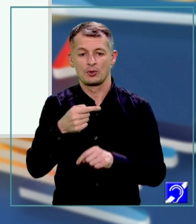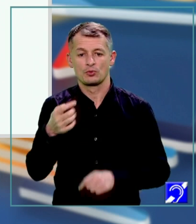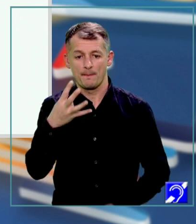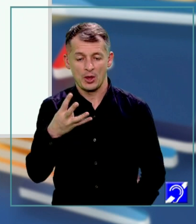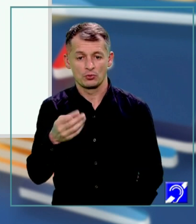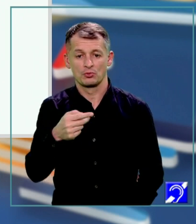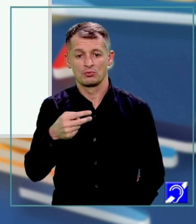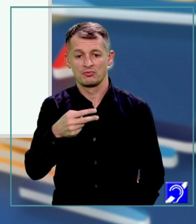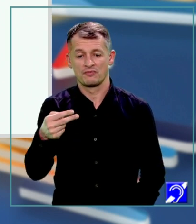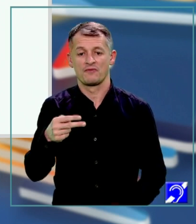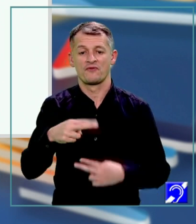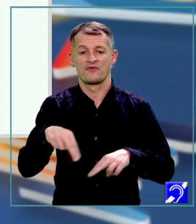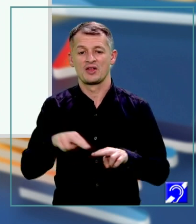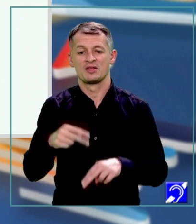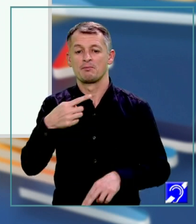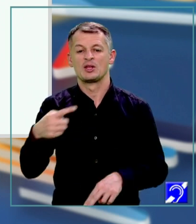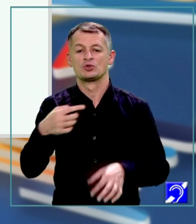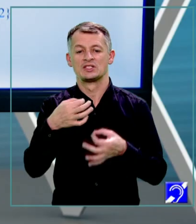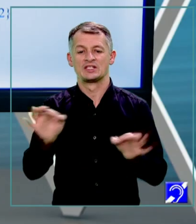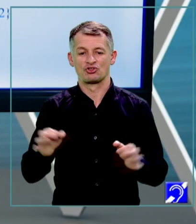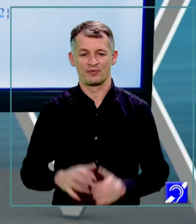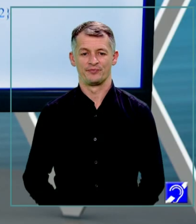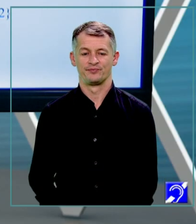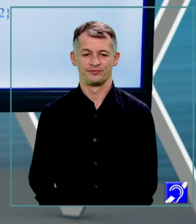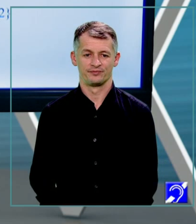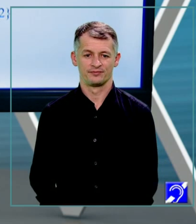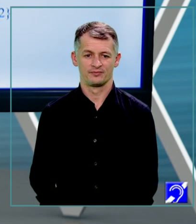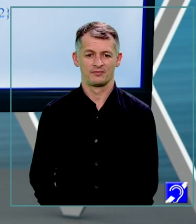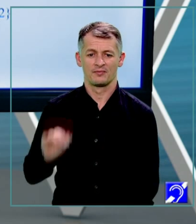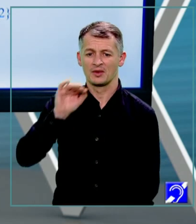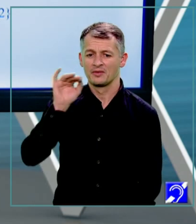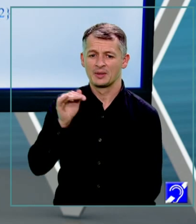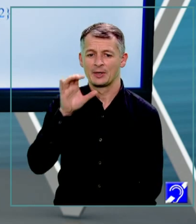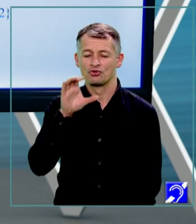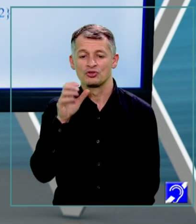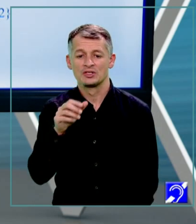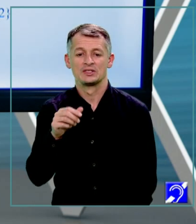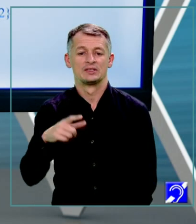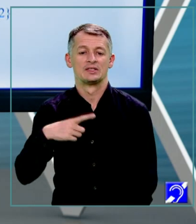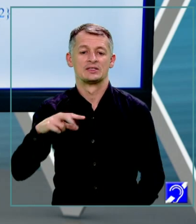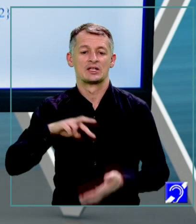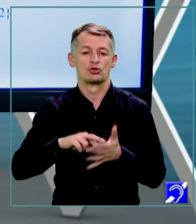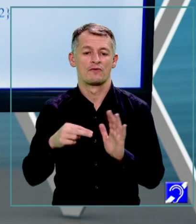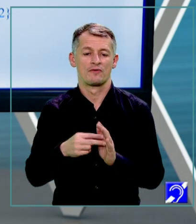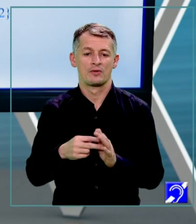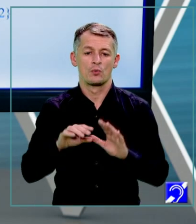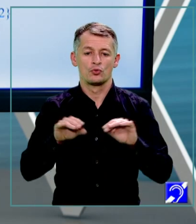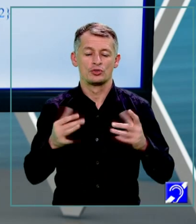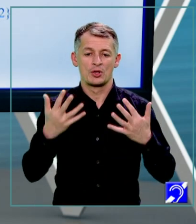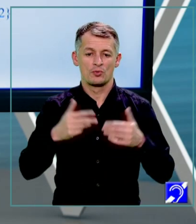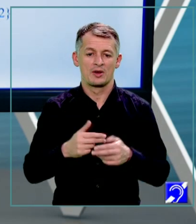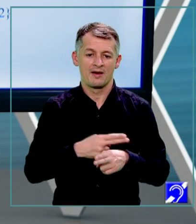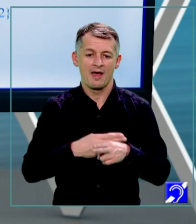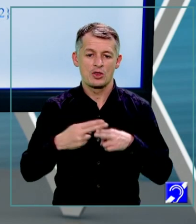4 și rezultatul final este minus 10. Întrebarea ce era să rezolvăm în mulțimea numărelor